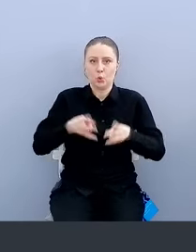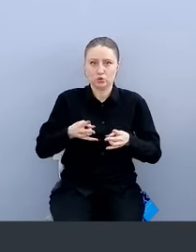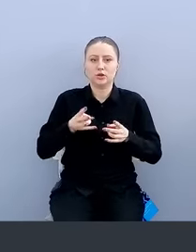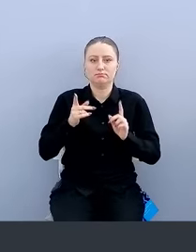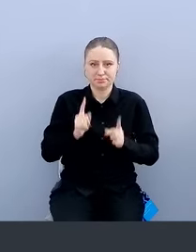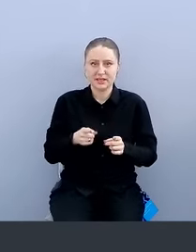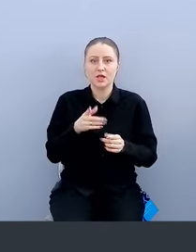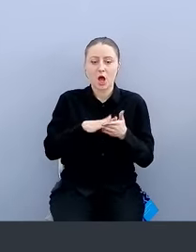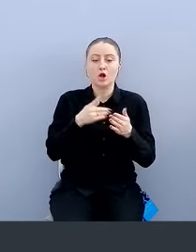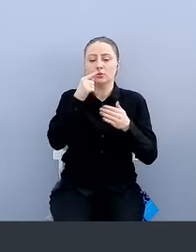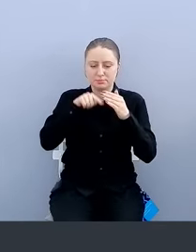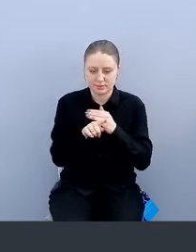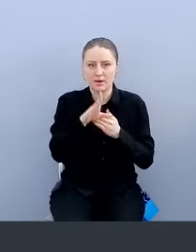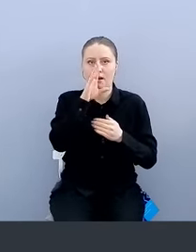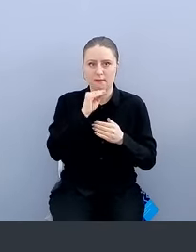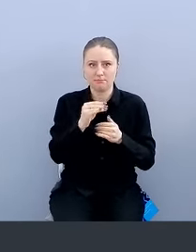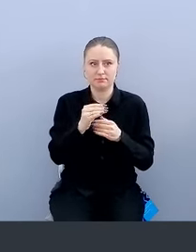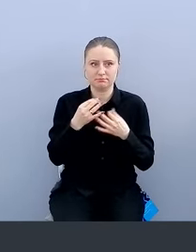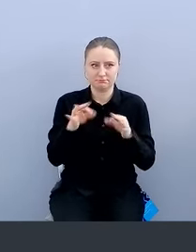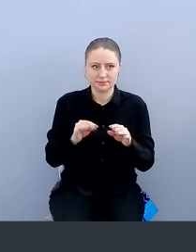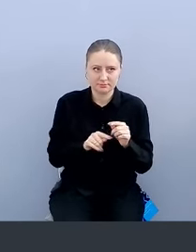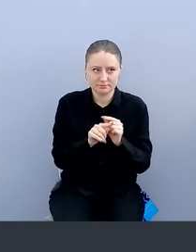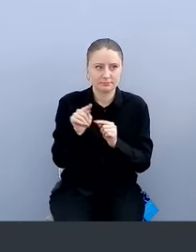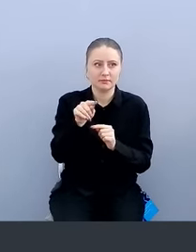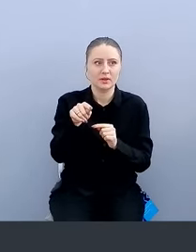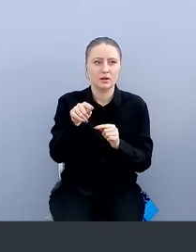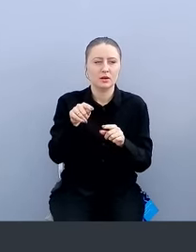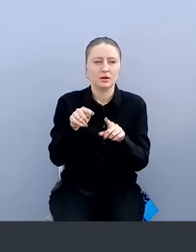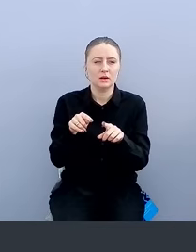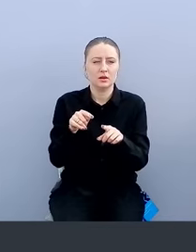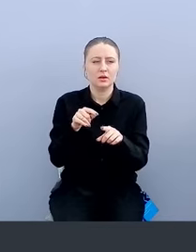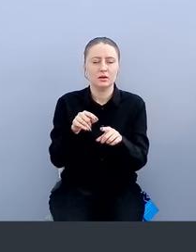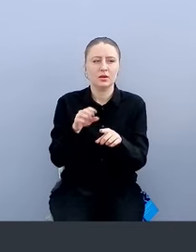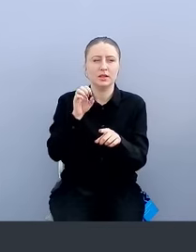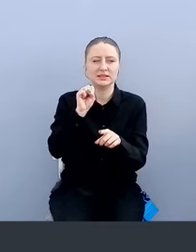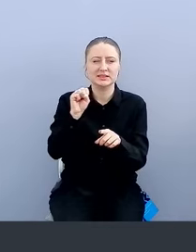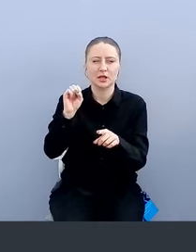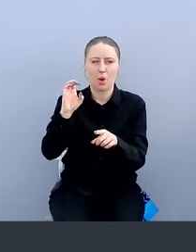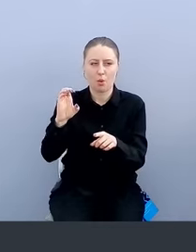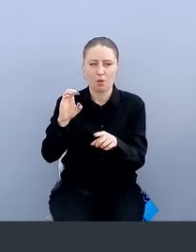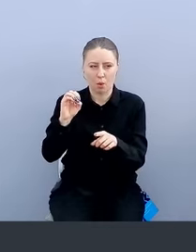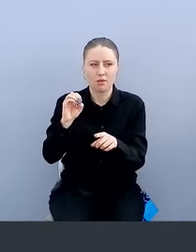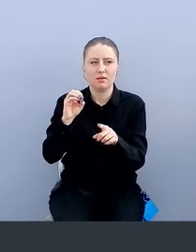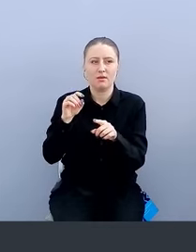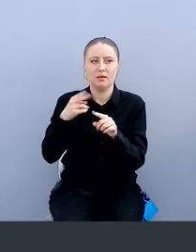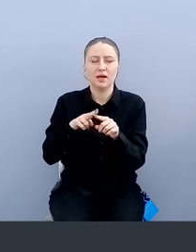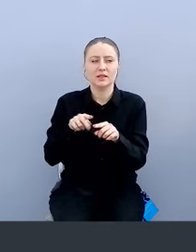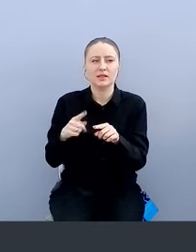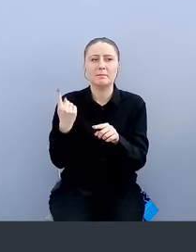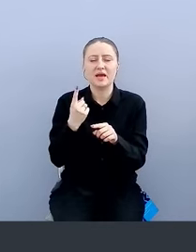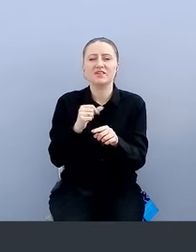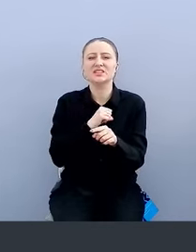вас прокидывает в окту-со, потому что они завязаны на окту-со. Это, кто знает, первое, это, по-моему, самый крупный